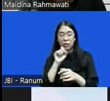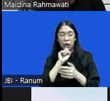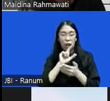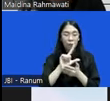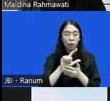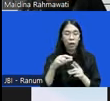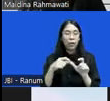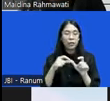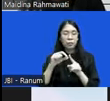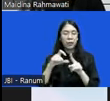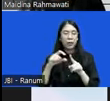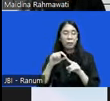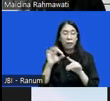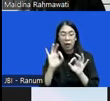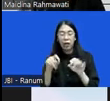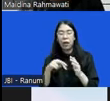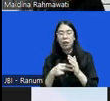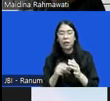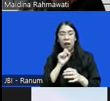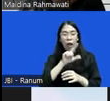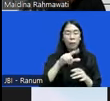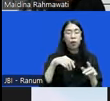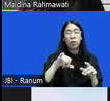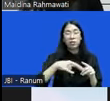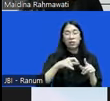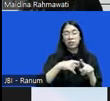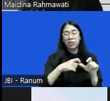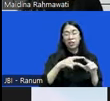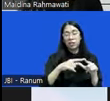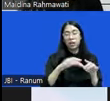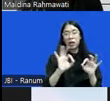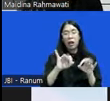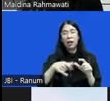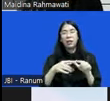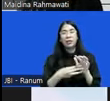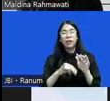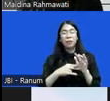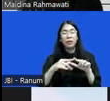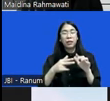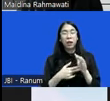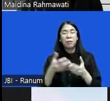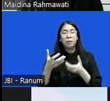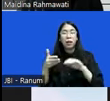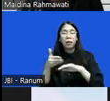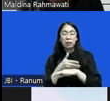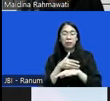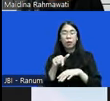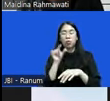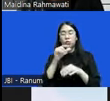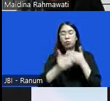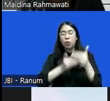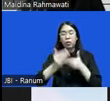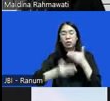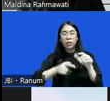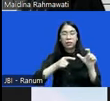SPDP polisi tidak harus melapor ke Jaksa boro-boro soal pra-peradilan nggak ada jaminan sama sekali pra-peradilan dalam proses penyelidikan